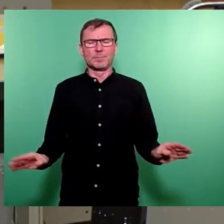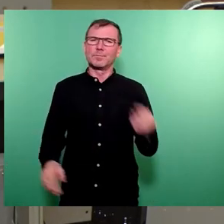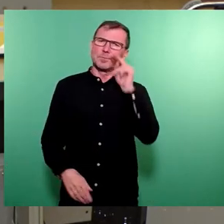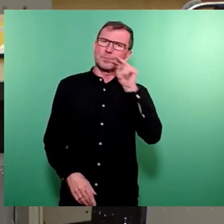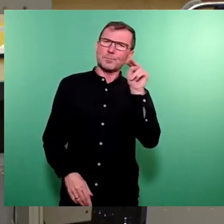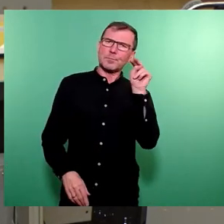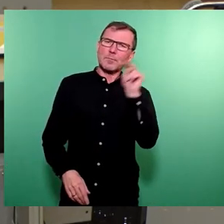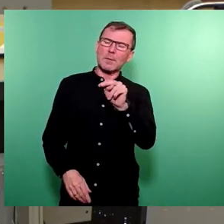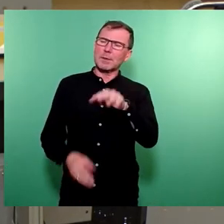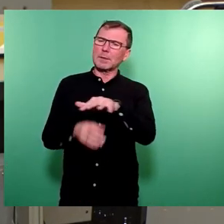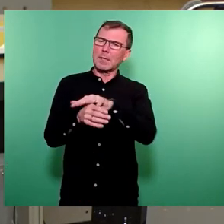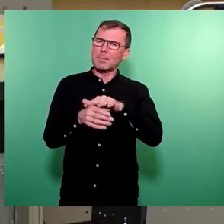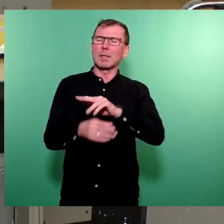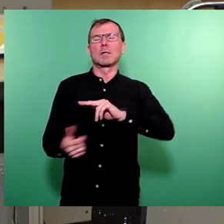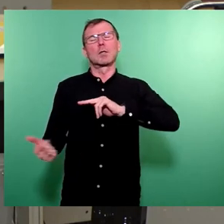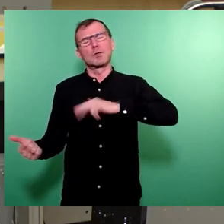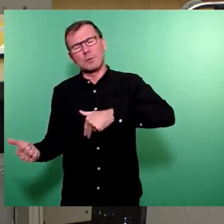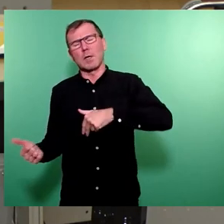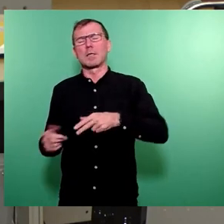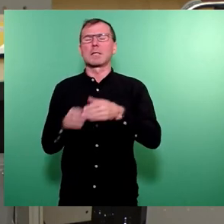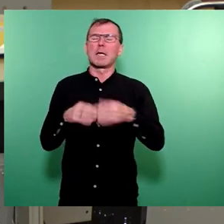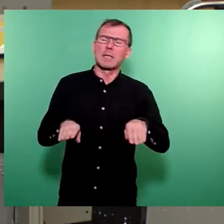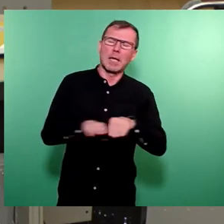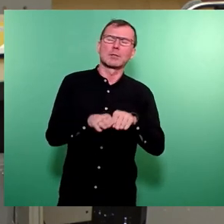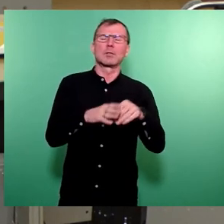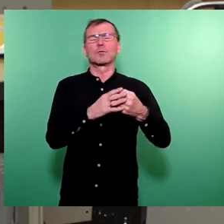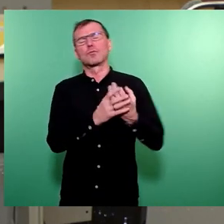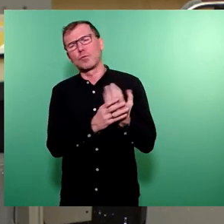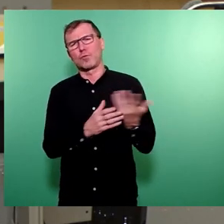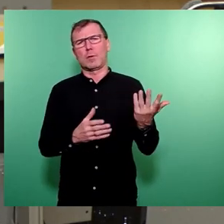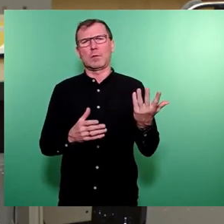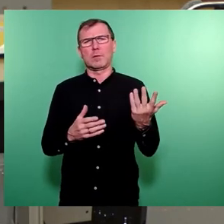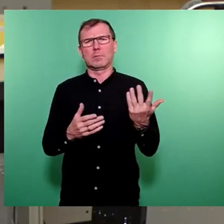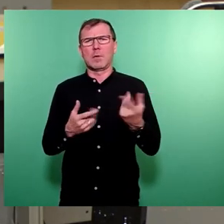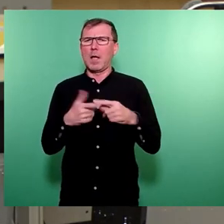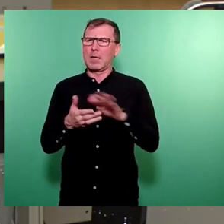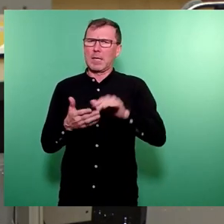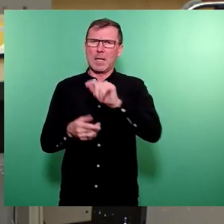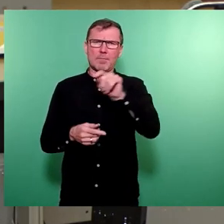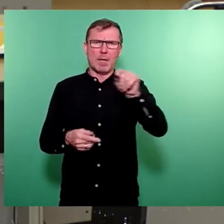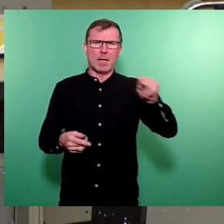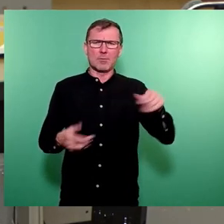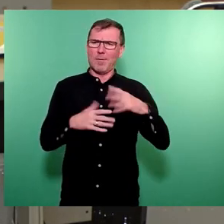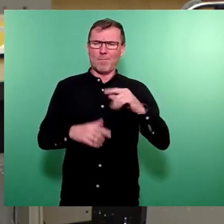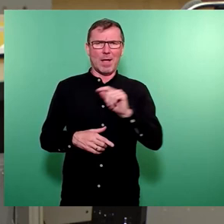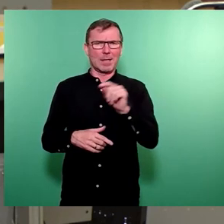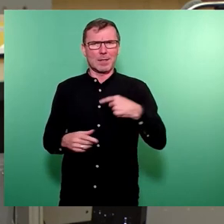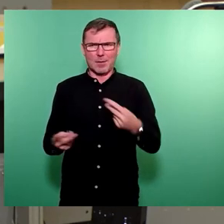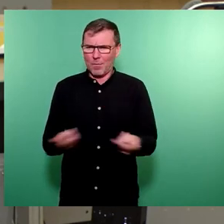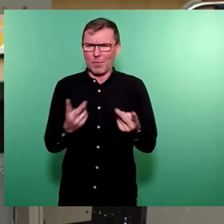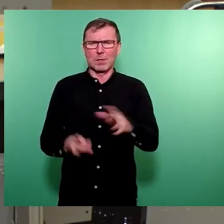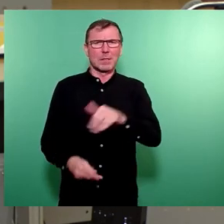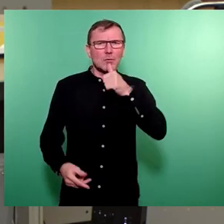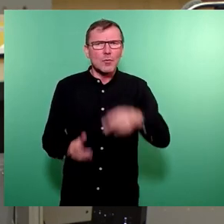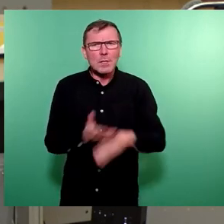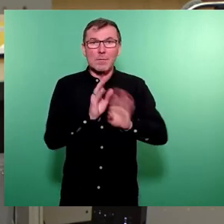Bereiche Soziales, Gleichstellung, Kultur und viele andere Bereiche, wo wir freie Träger fördern, Kinder- und Jugendhilfe nicht zu